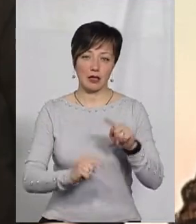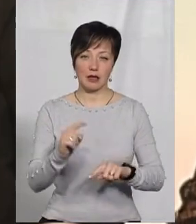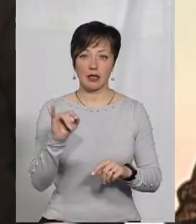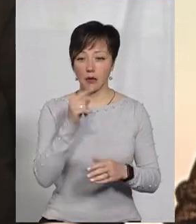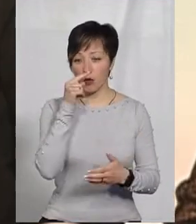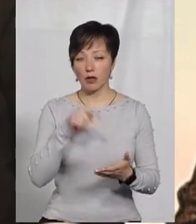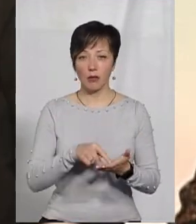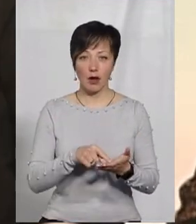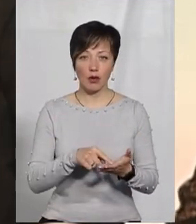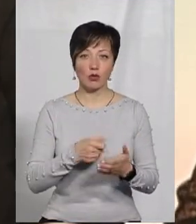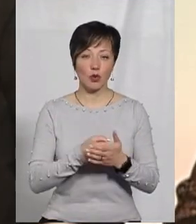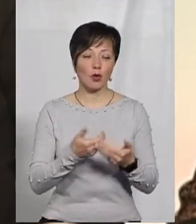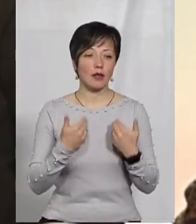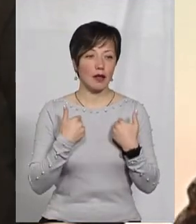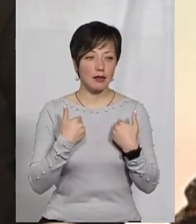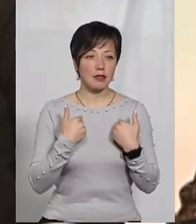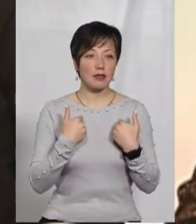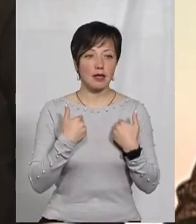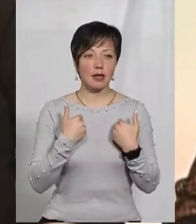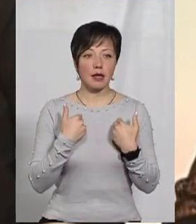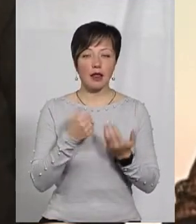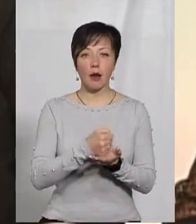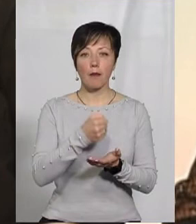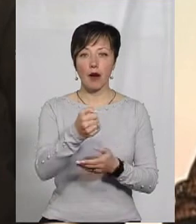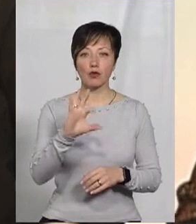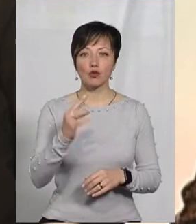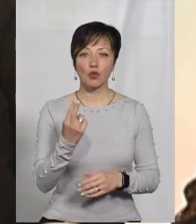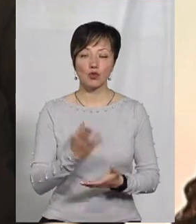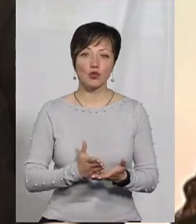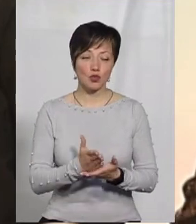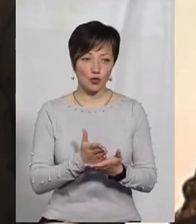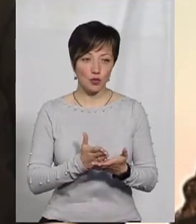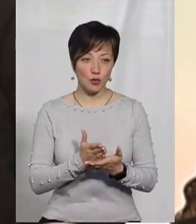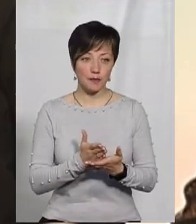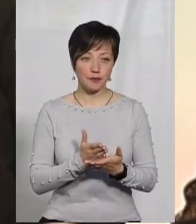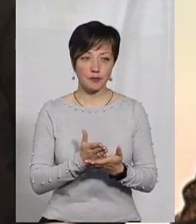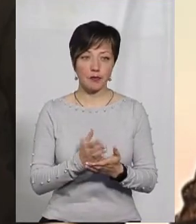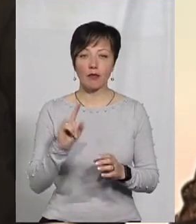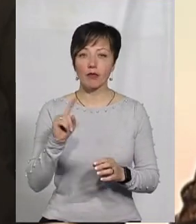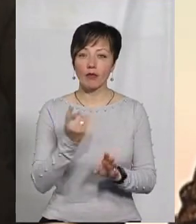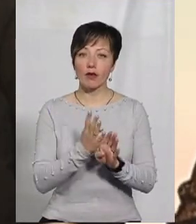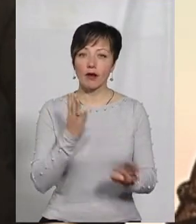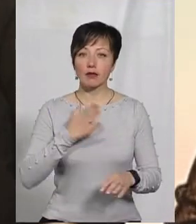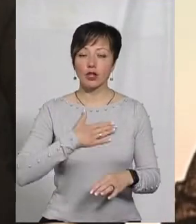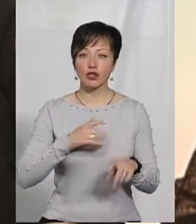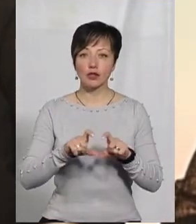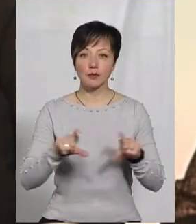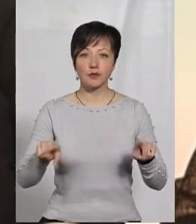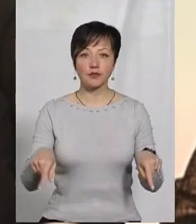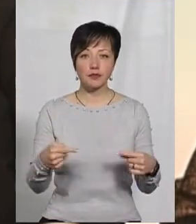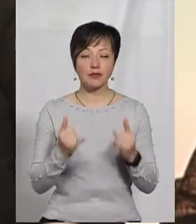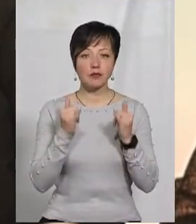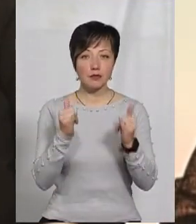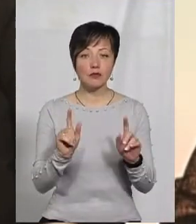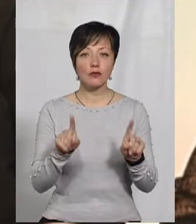І вони потрапляють до нас за направленням соціальних служб. Ну, перш за все, наш заклад створений